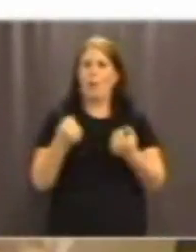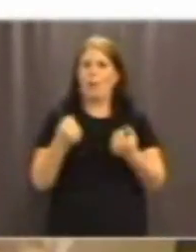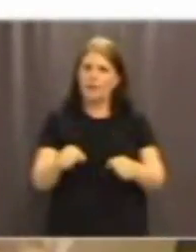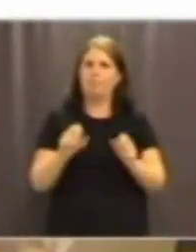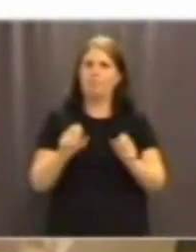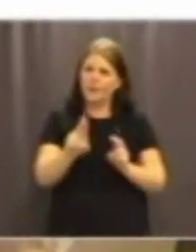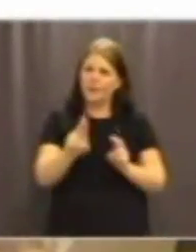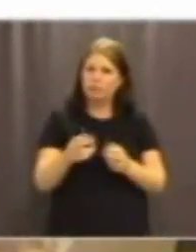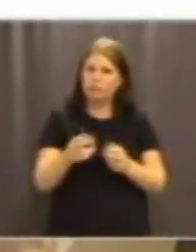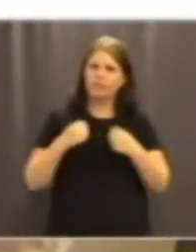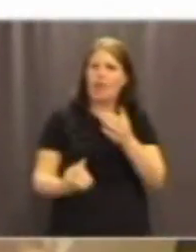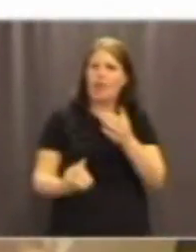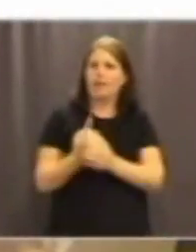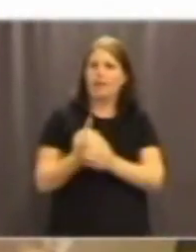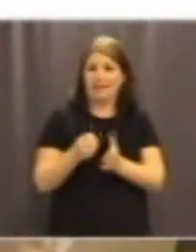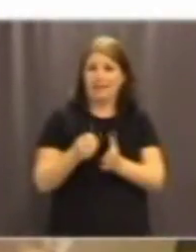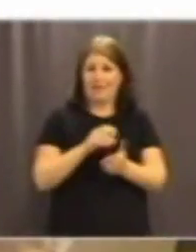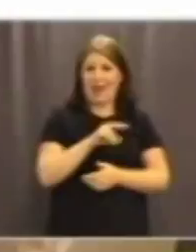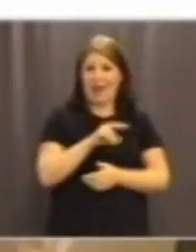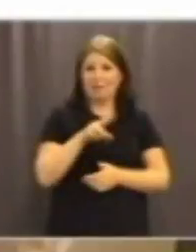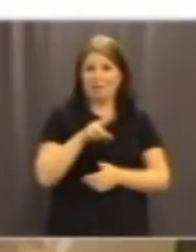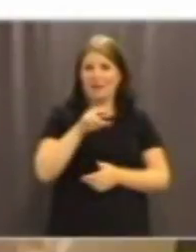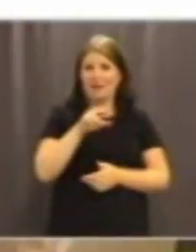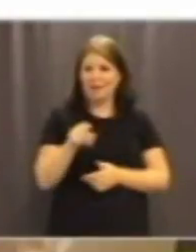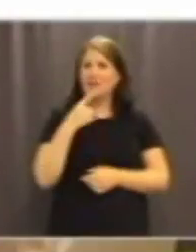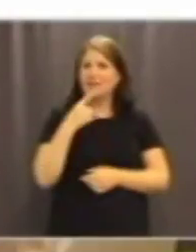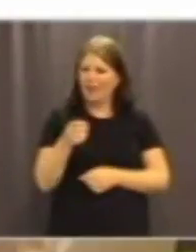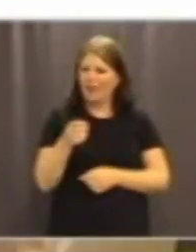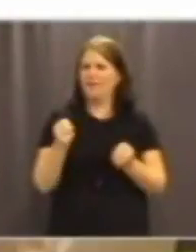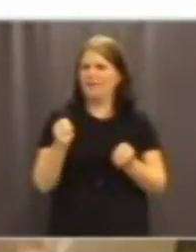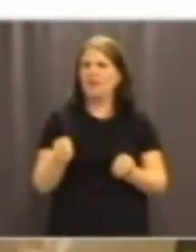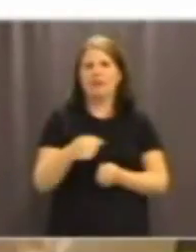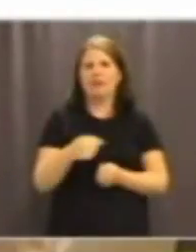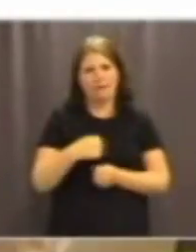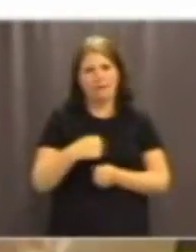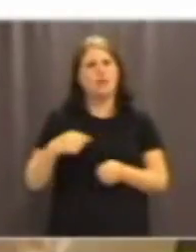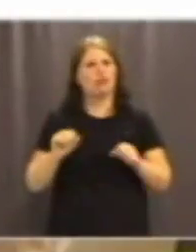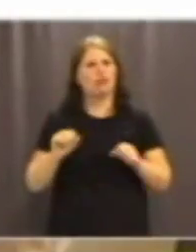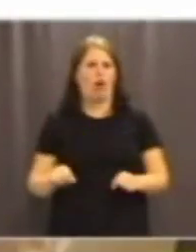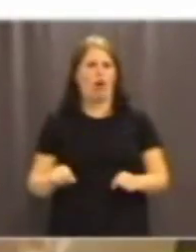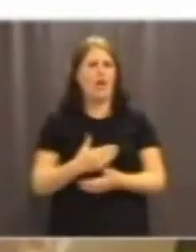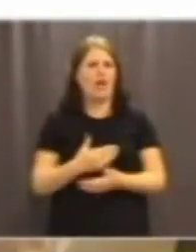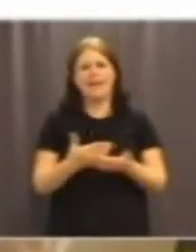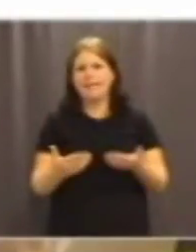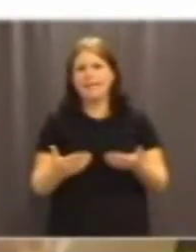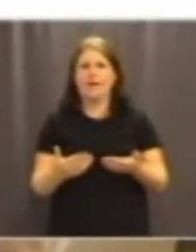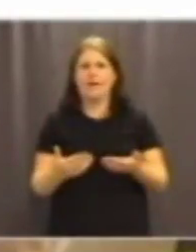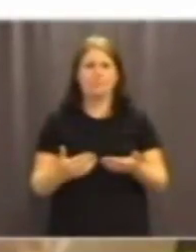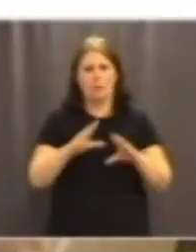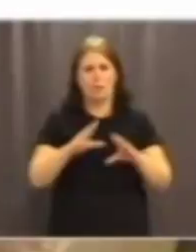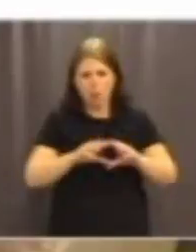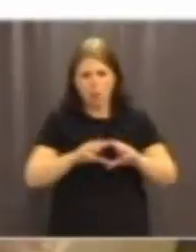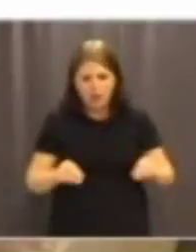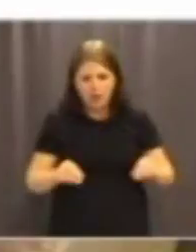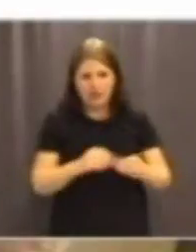Och därför så är det riktigt som Ann-Marie säger att vi ska inte dela upp budgeten